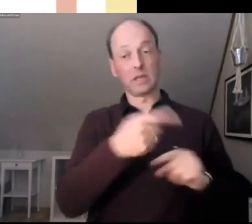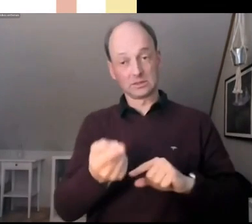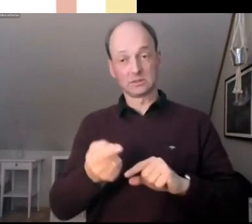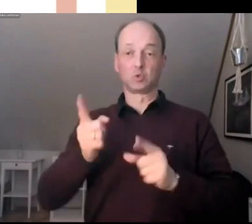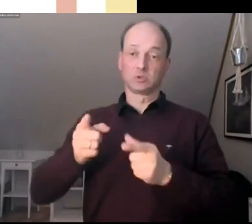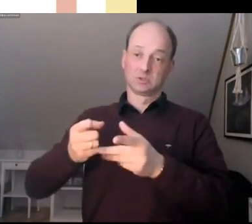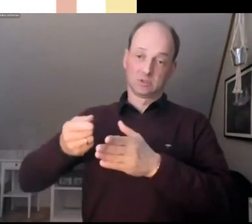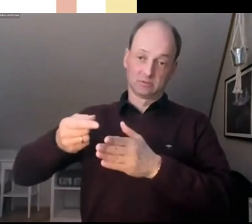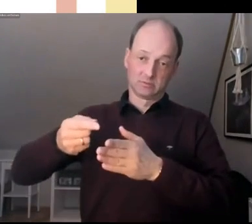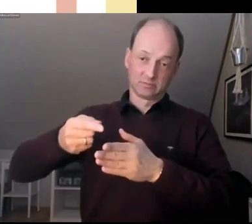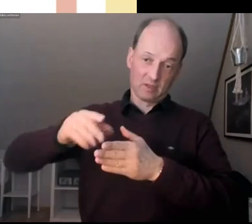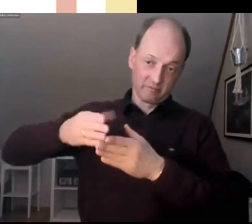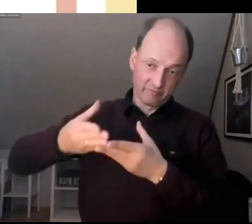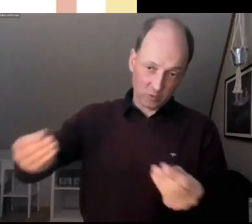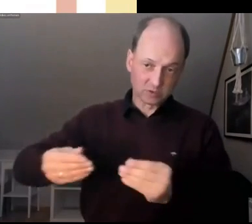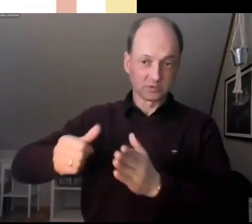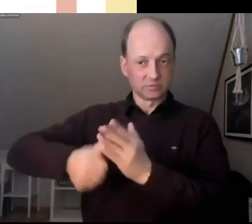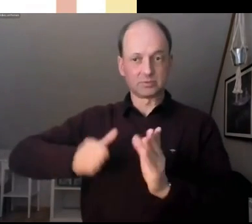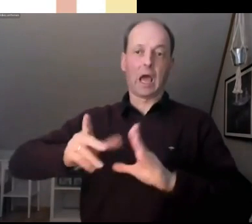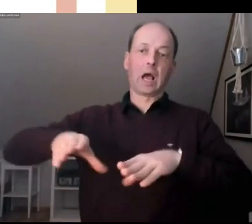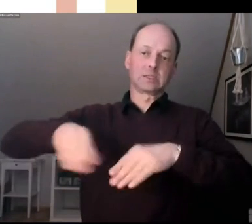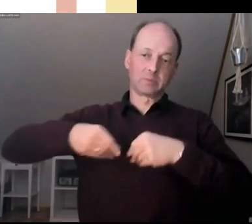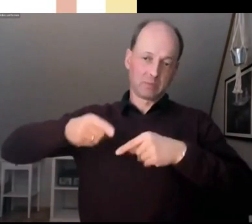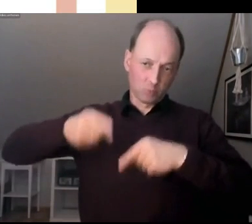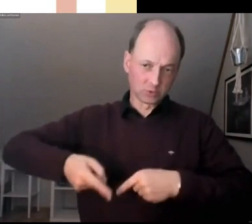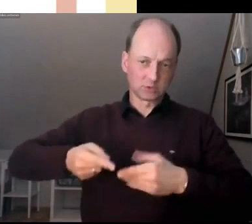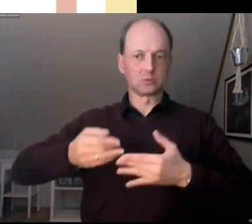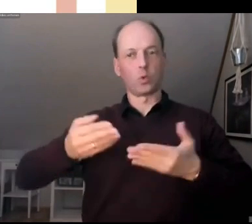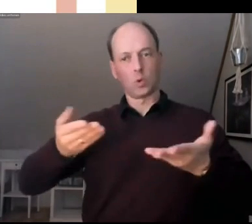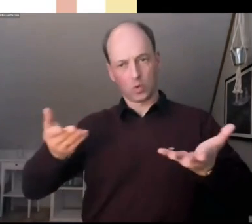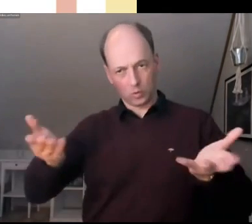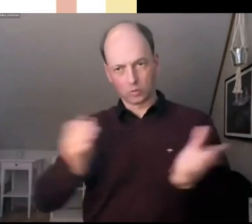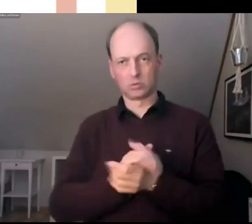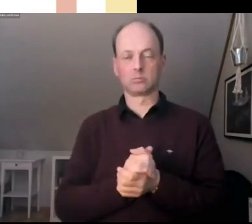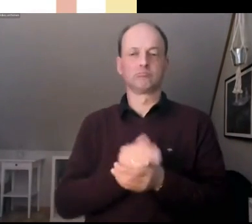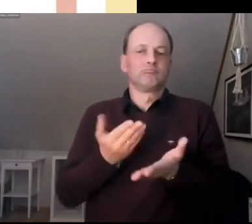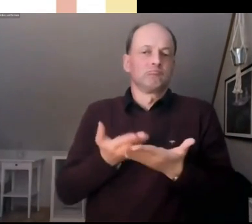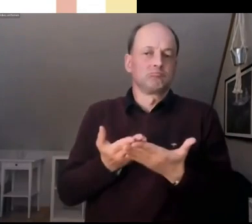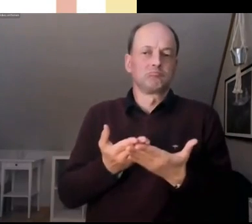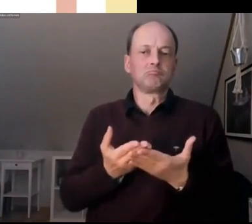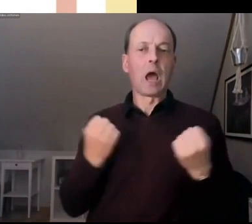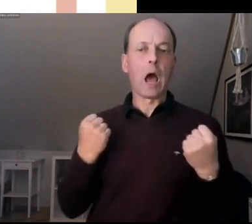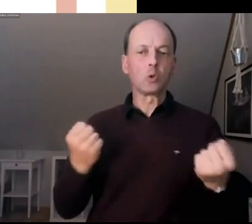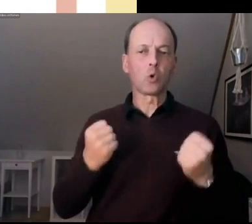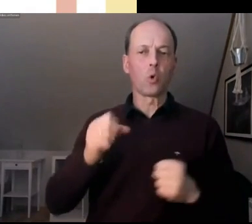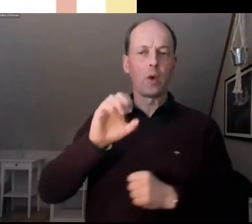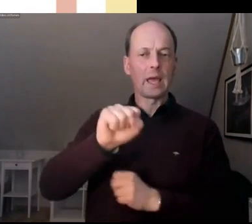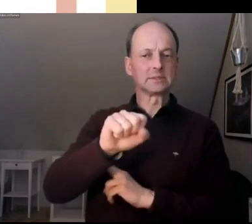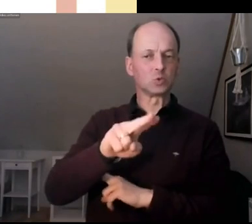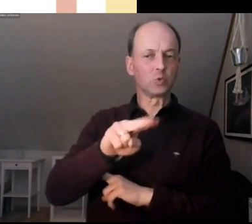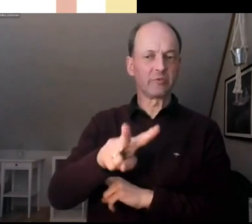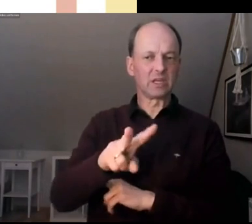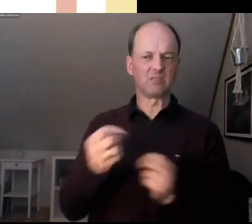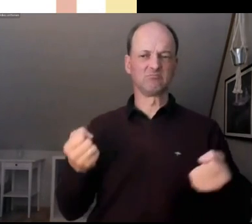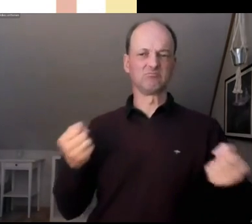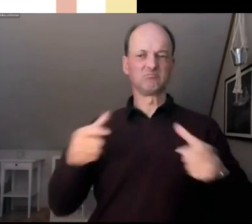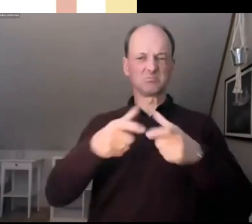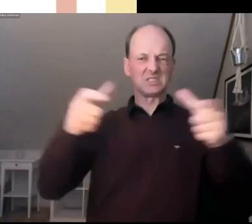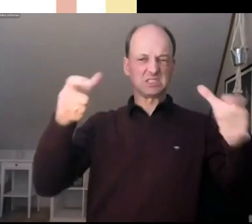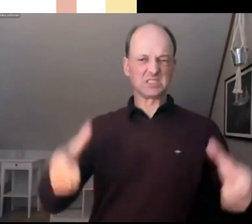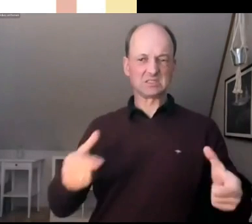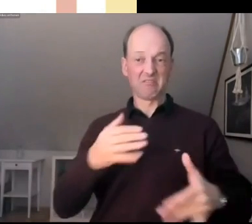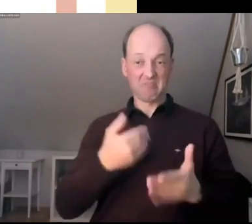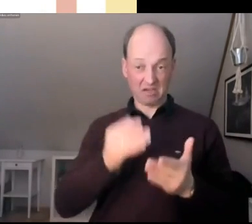hier wirklich klar wird, wovon sprechen wir eigentlich? Wenn wir SUVs weiter erlauben, welche Kosten müssen wir dann als Gesellschaft dafür